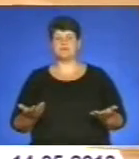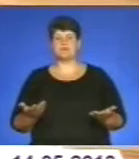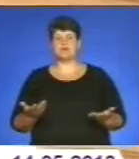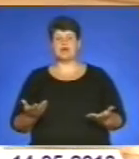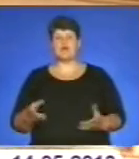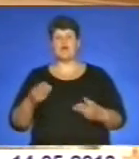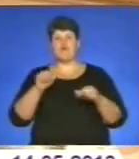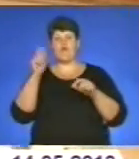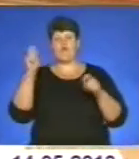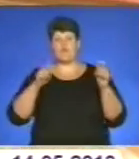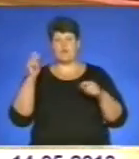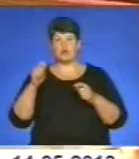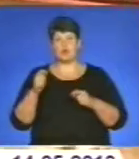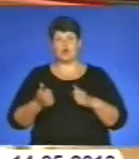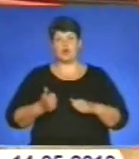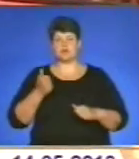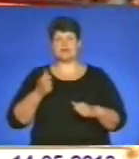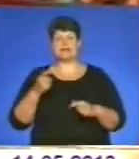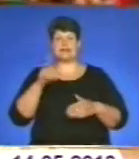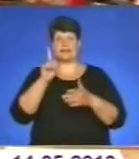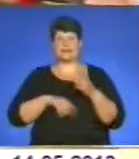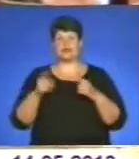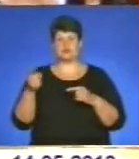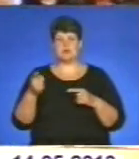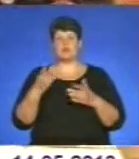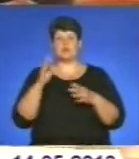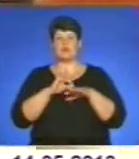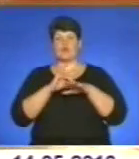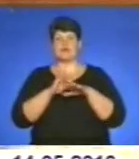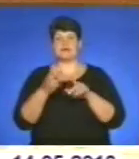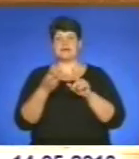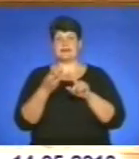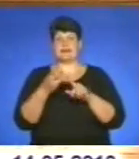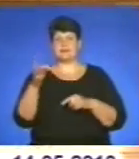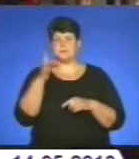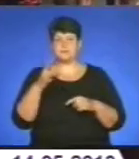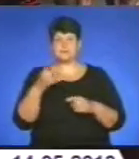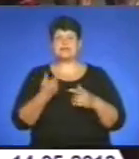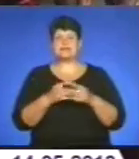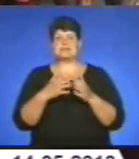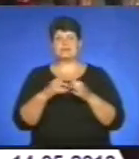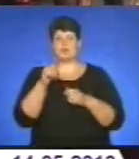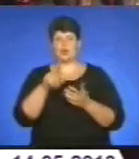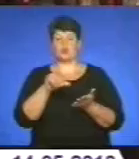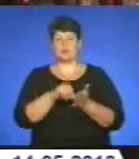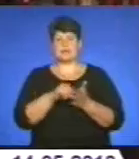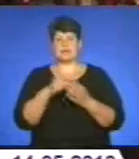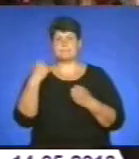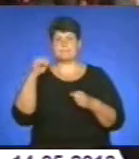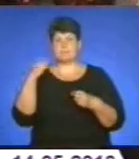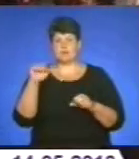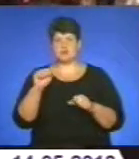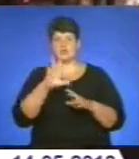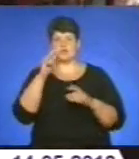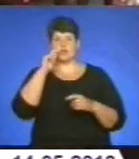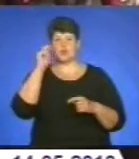«Фестиваль Гордість і надія Тернопілля» відбувається уже втретє. Серед його учасників – переможці обласних етапів всеукраїнських